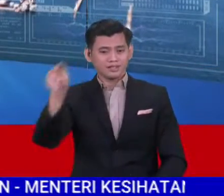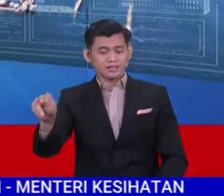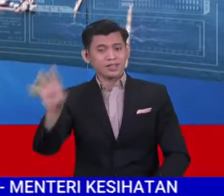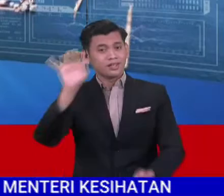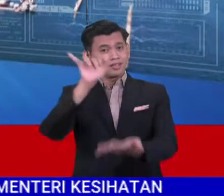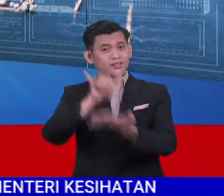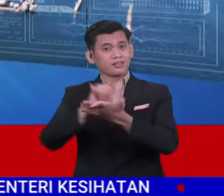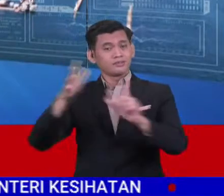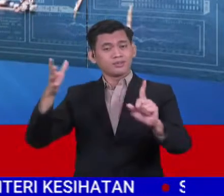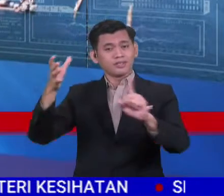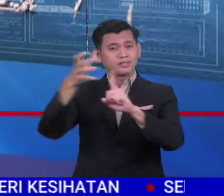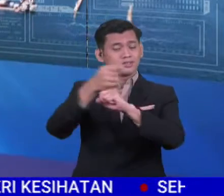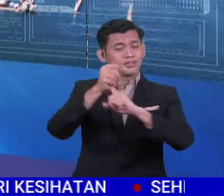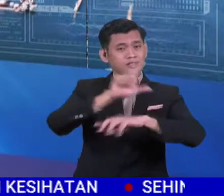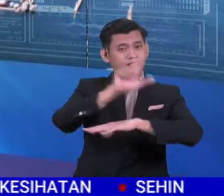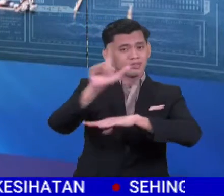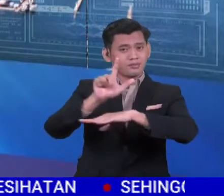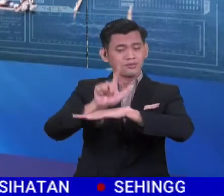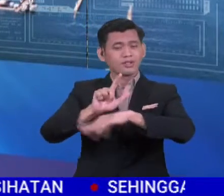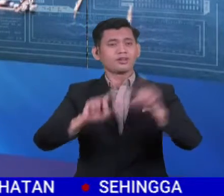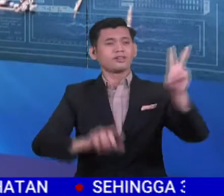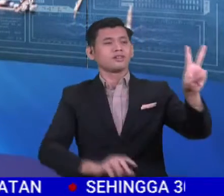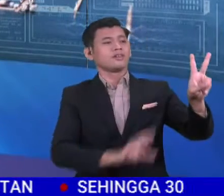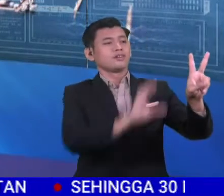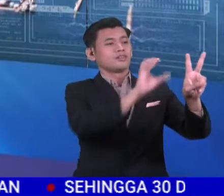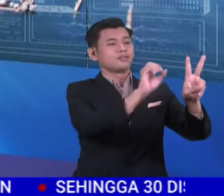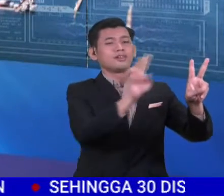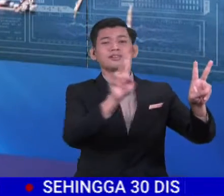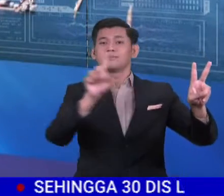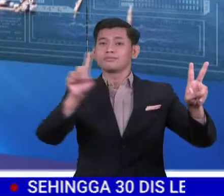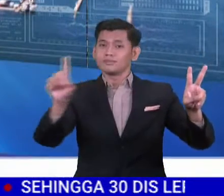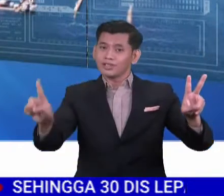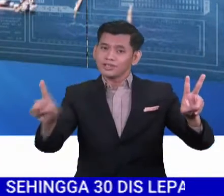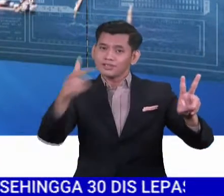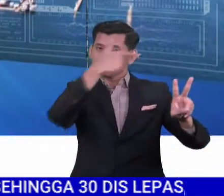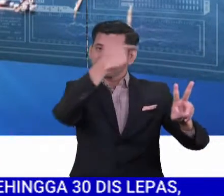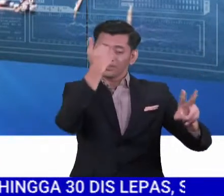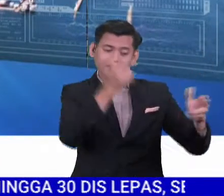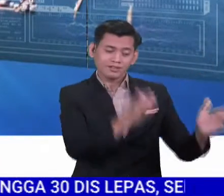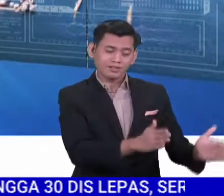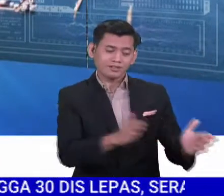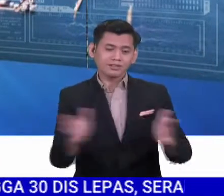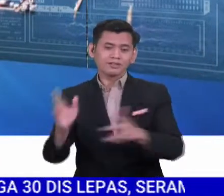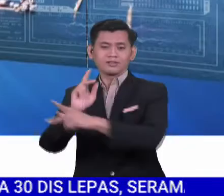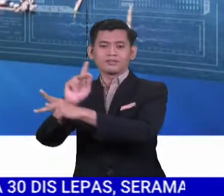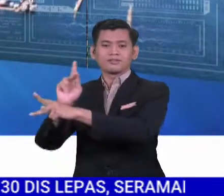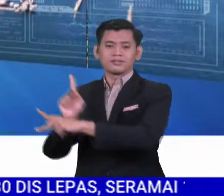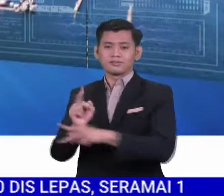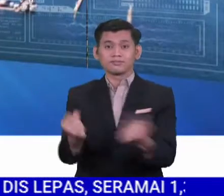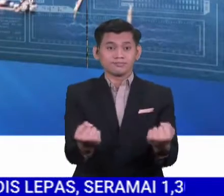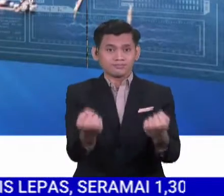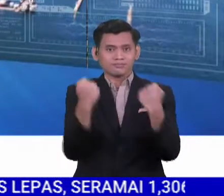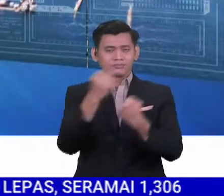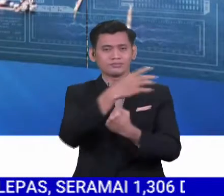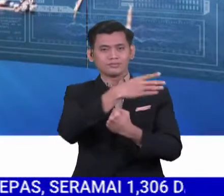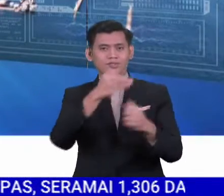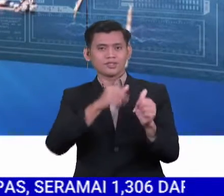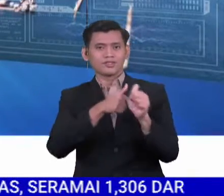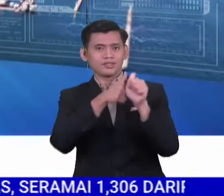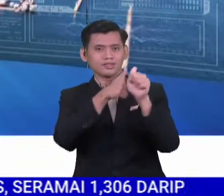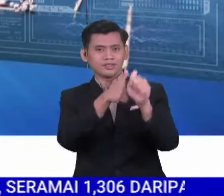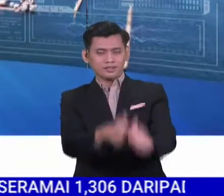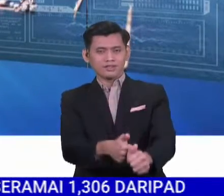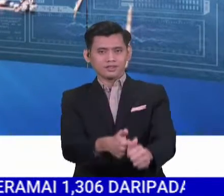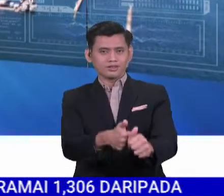antara pencapaian diraih Labuan pada 2021, hasil strategi pengawalan yang ampuh selain pematuhan tinggi